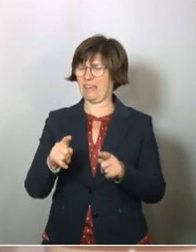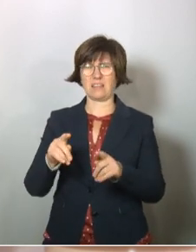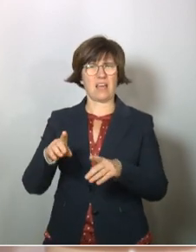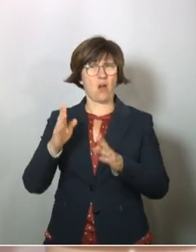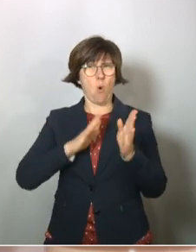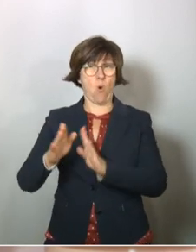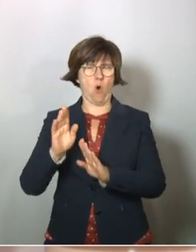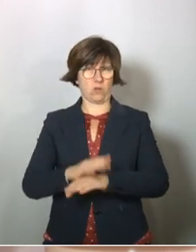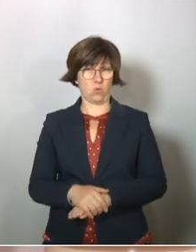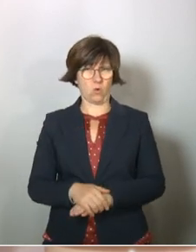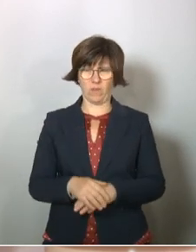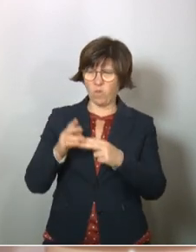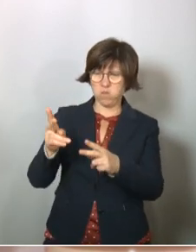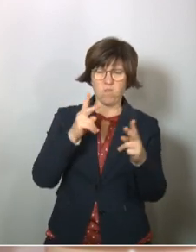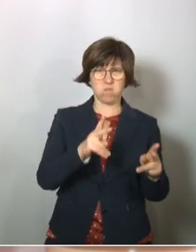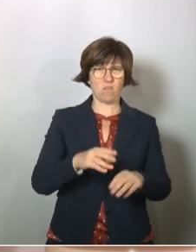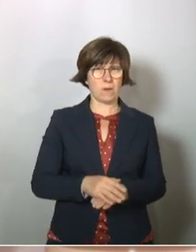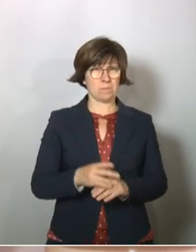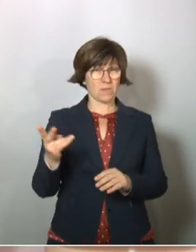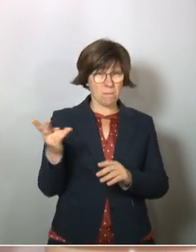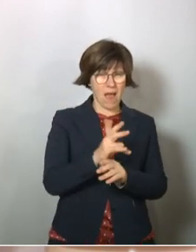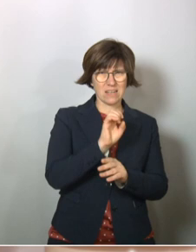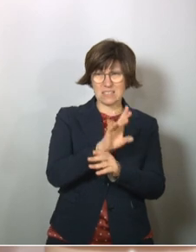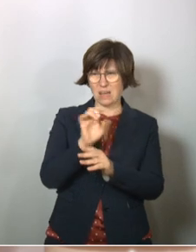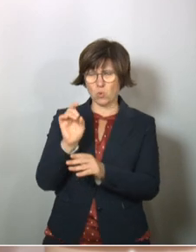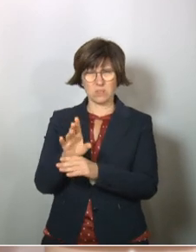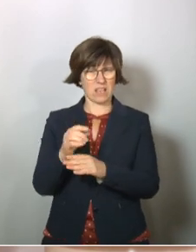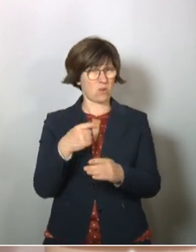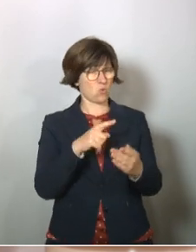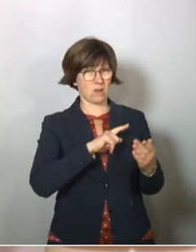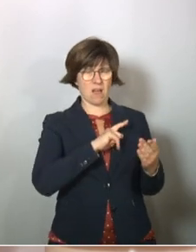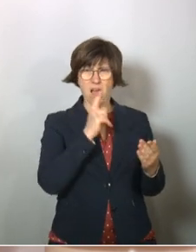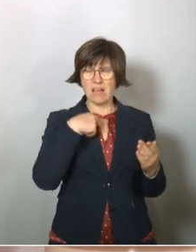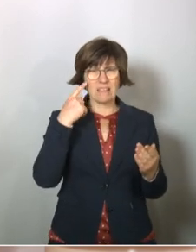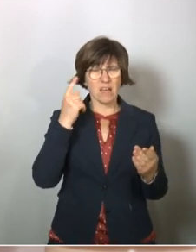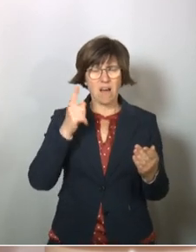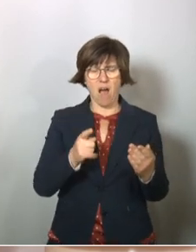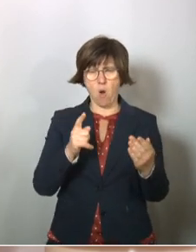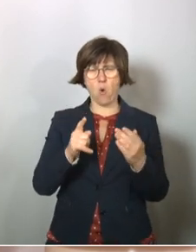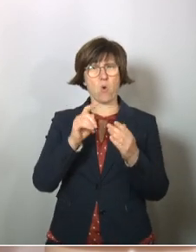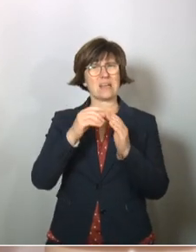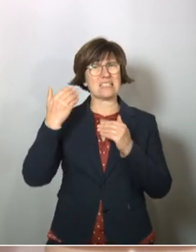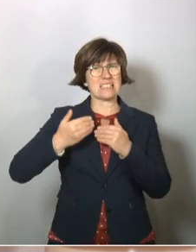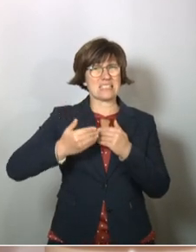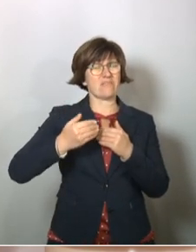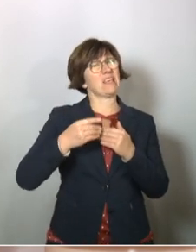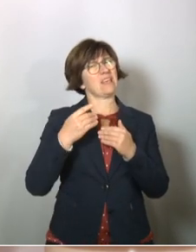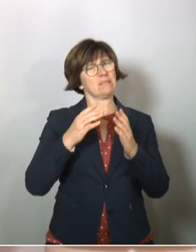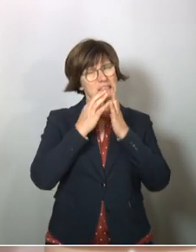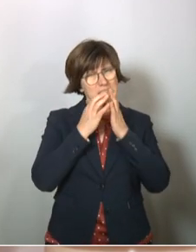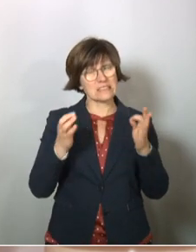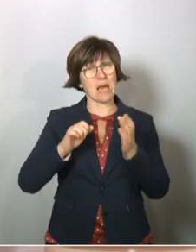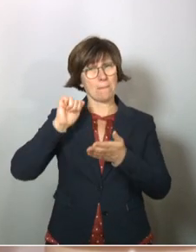demonstriert haben. Diese beiden Satiresendungen, ich rede jetzt, das gilt auch für die seriös sich